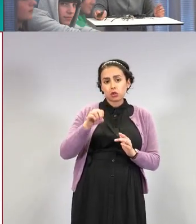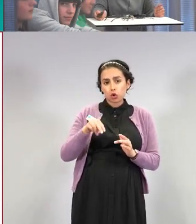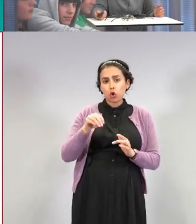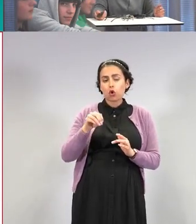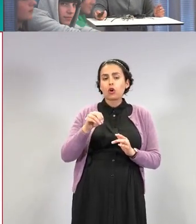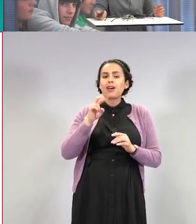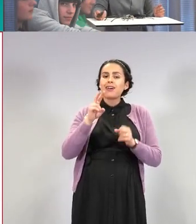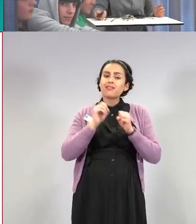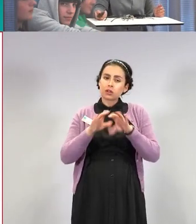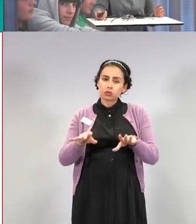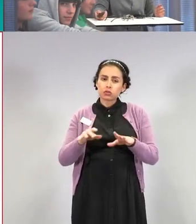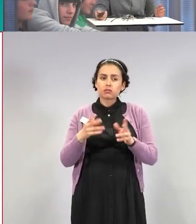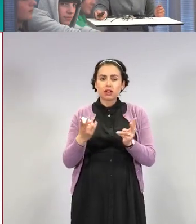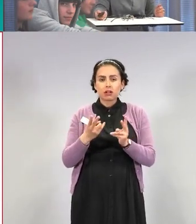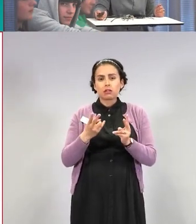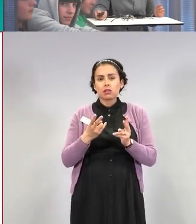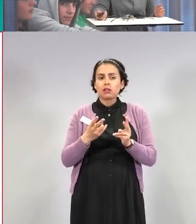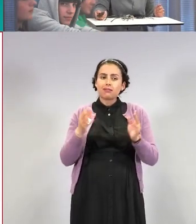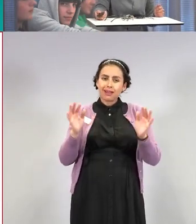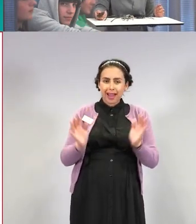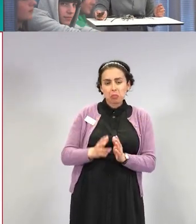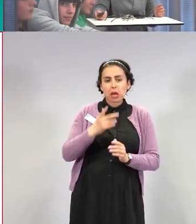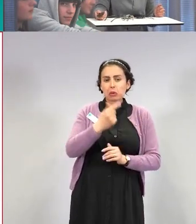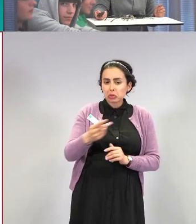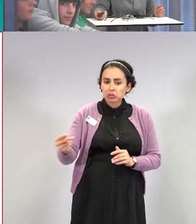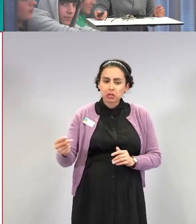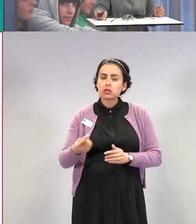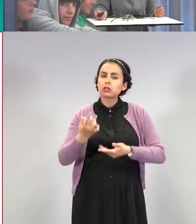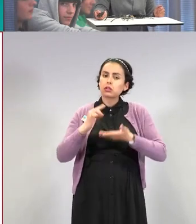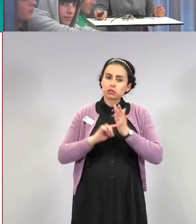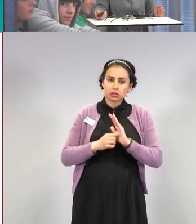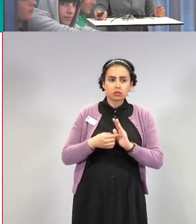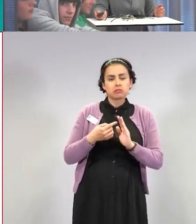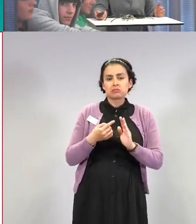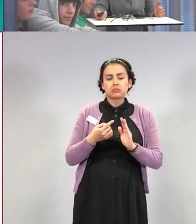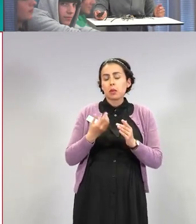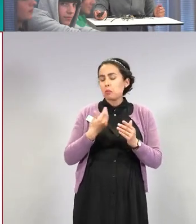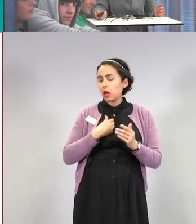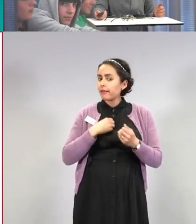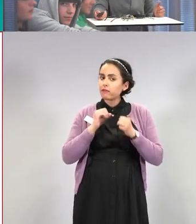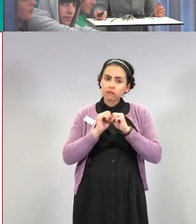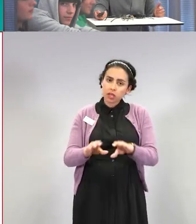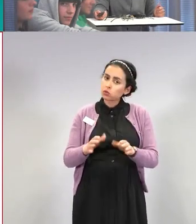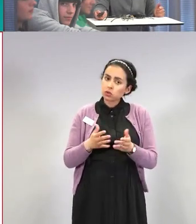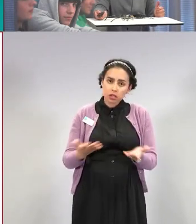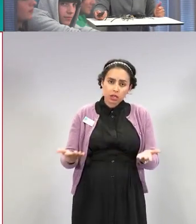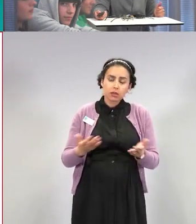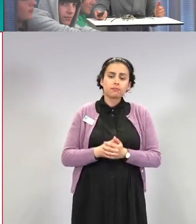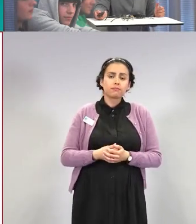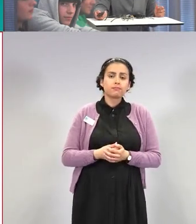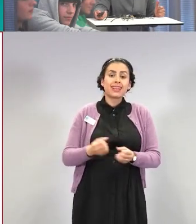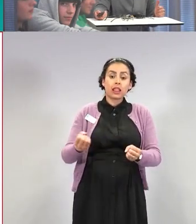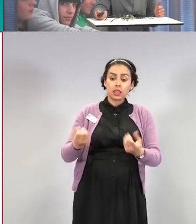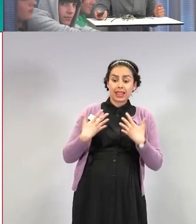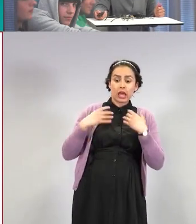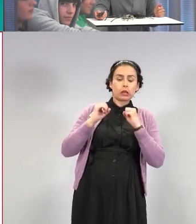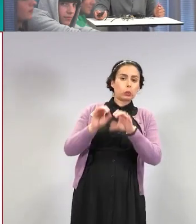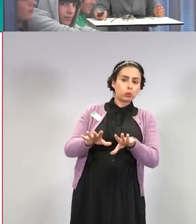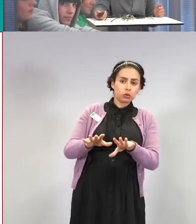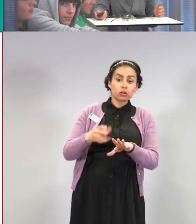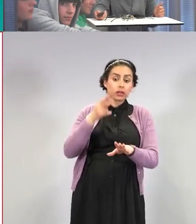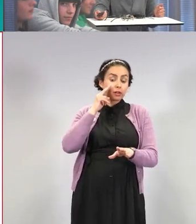on pieni, eikä se vaikuta oikeastaan koronatautitaakkaan. Tartuntojen kannalta tärkeimmät ryhmät